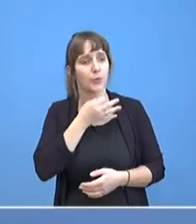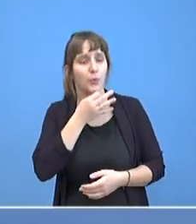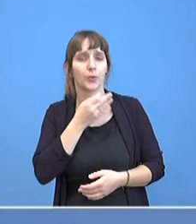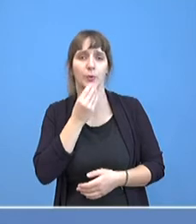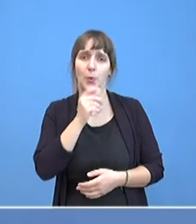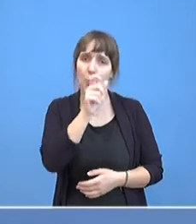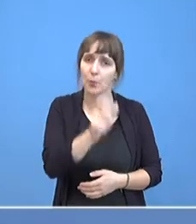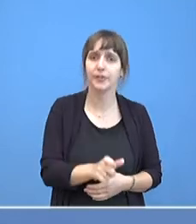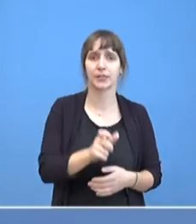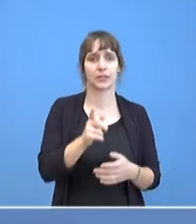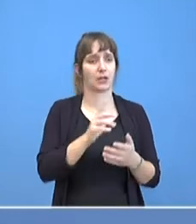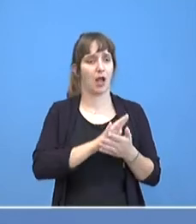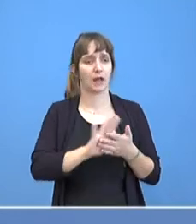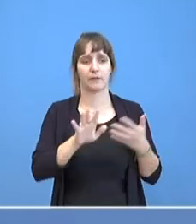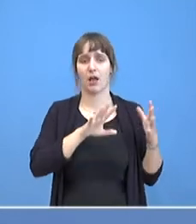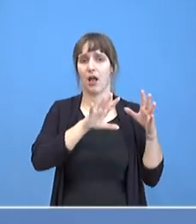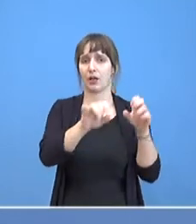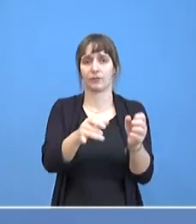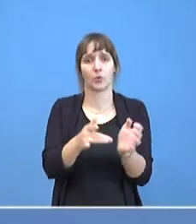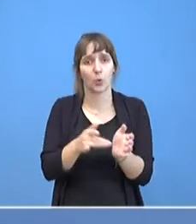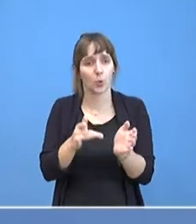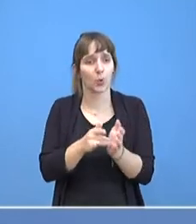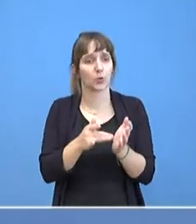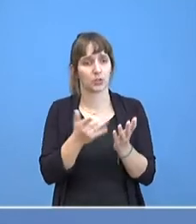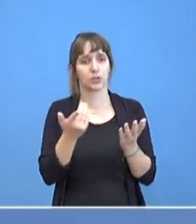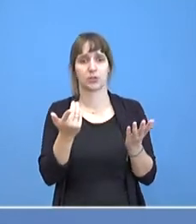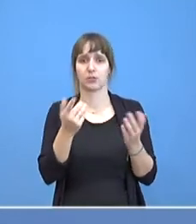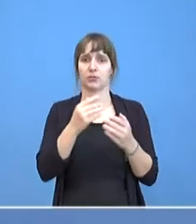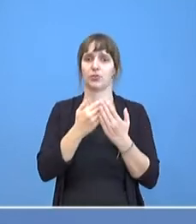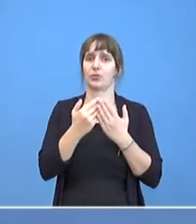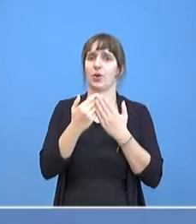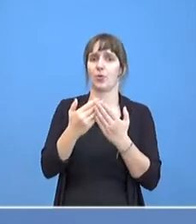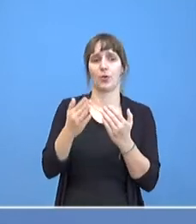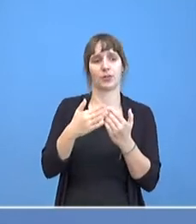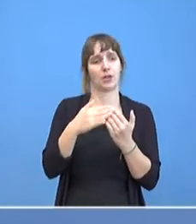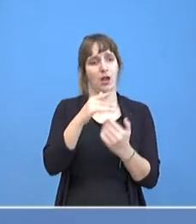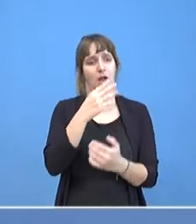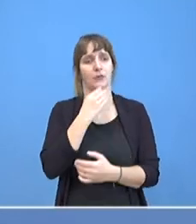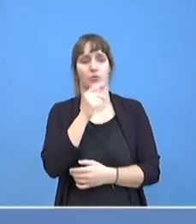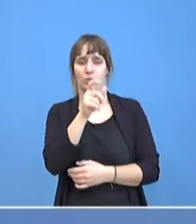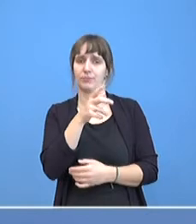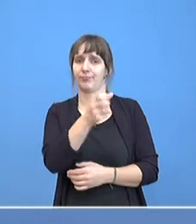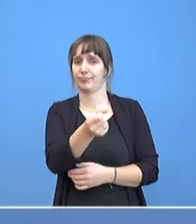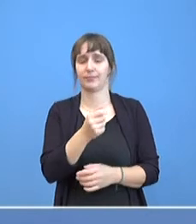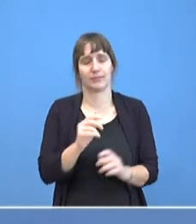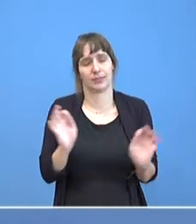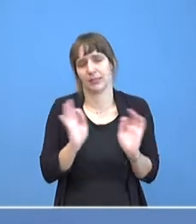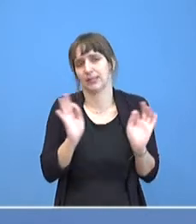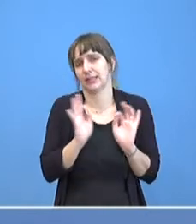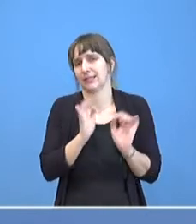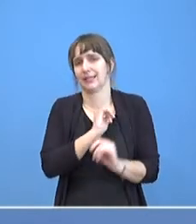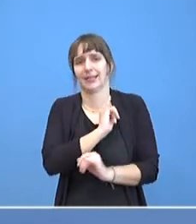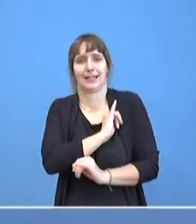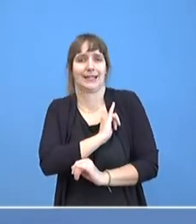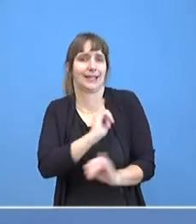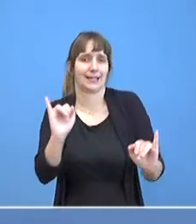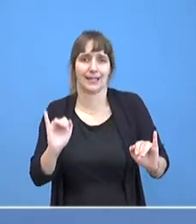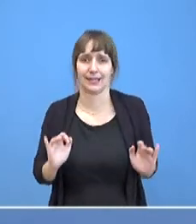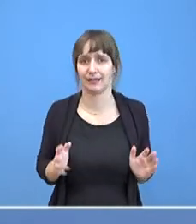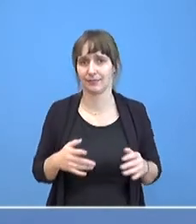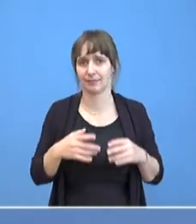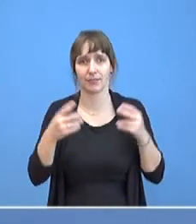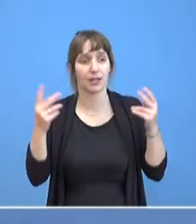ganz offenbar eben nur, weil er als Jude in der Nähe der Synagoge zu erkennen war. Das ist widerwärtig. Egal, was die